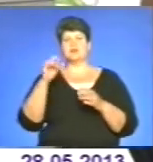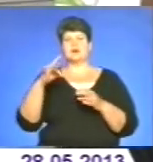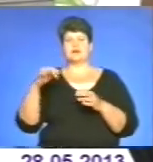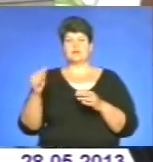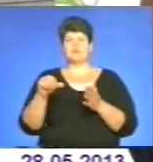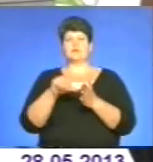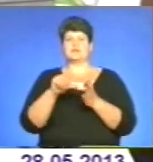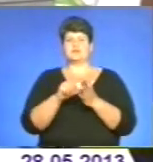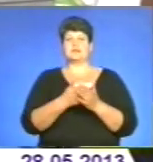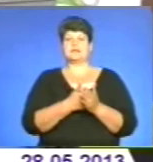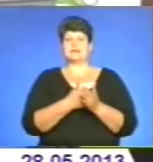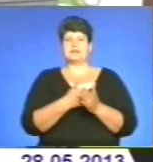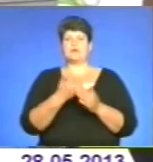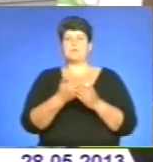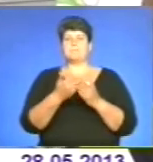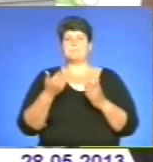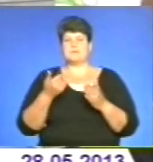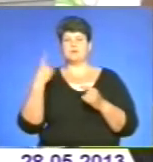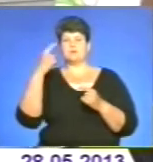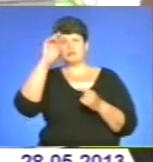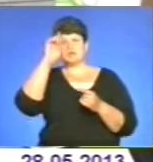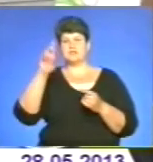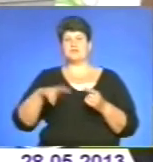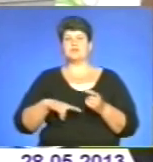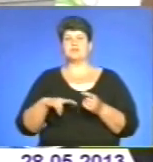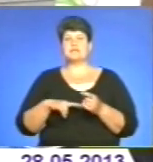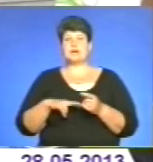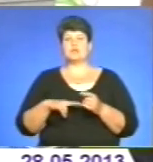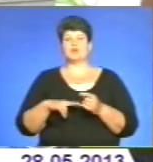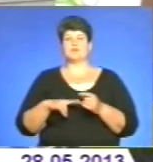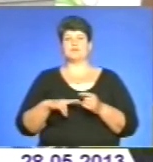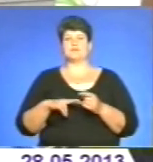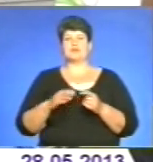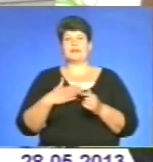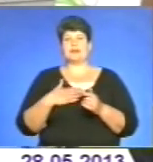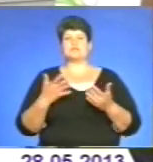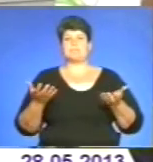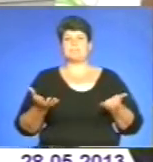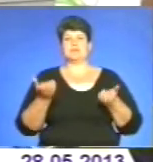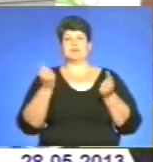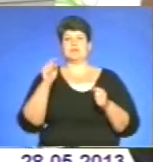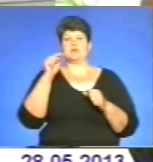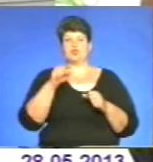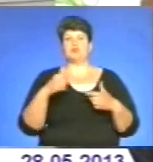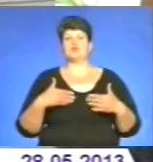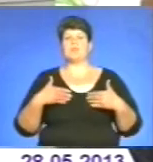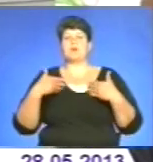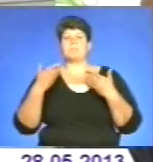виступили за ініціативою перед обласною державною адміністрацією. І нас підтримали в тому, що ми подали